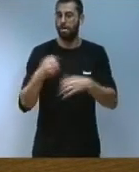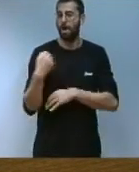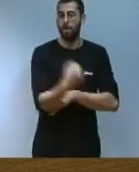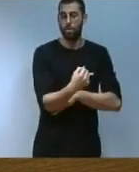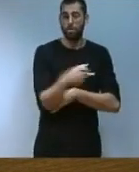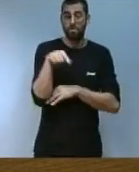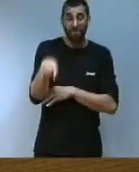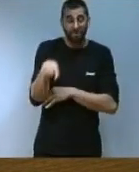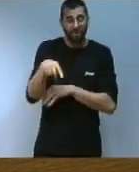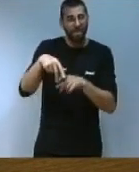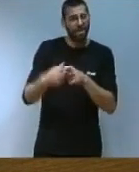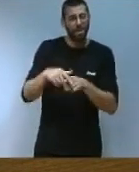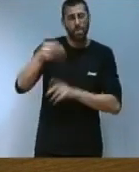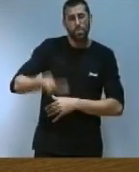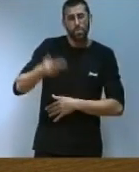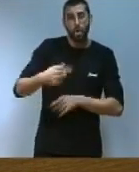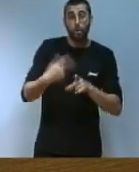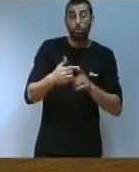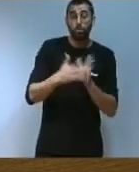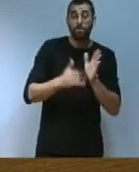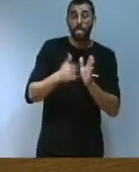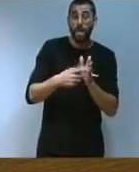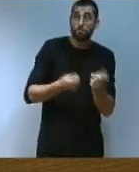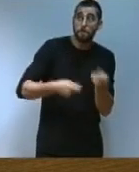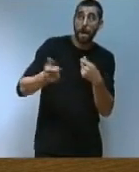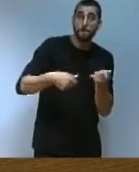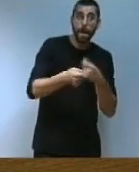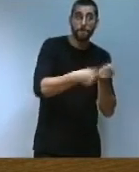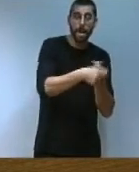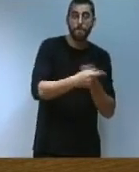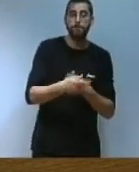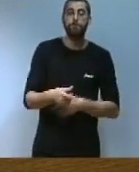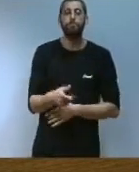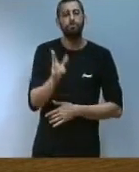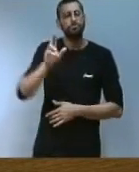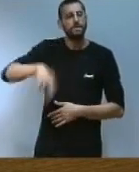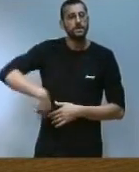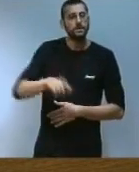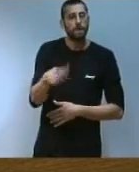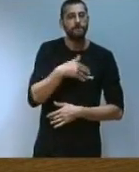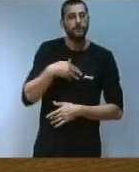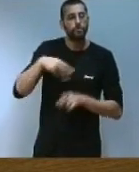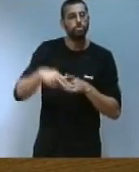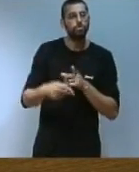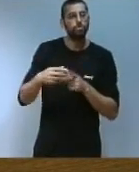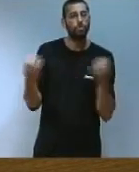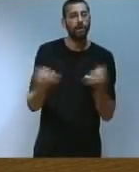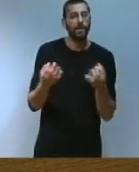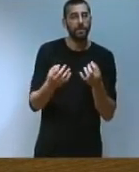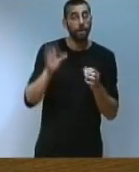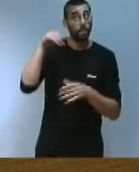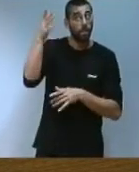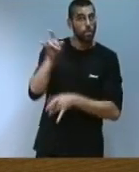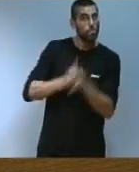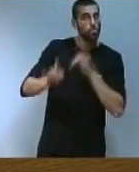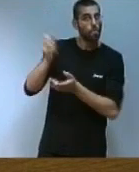ferramenta per posicionar els productes valencians a l'exterior però volem que siga també una ferramenta per a promocionar la inversió de capitals forans al